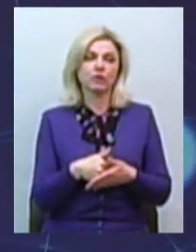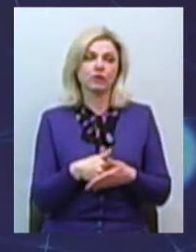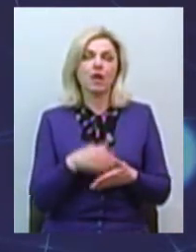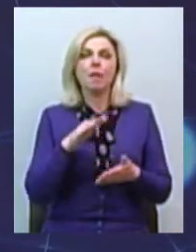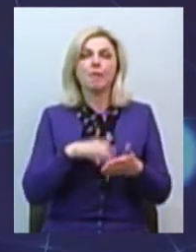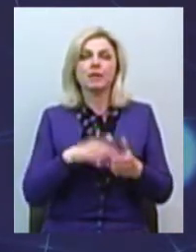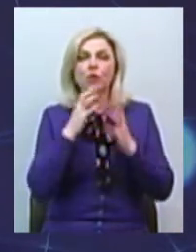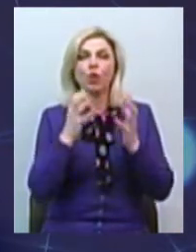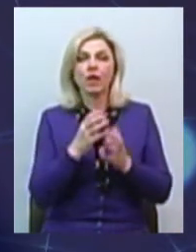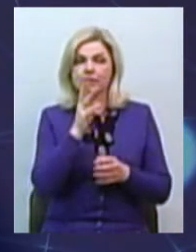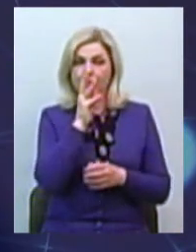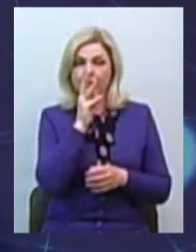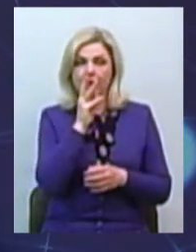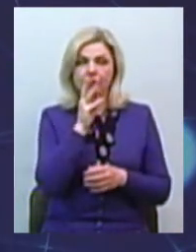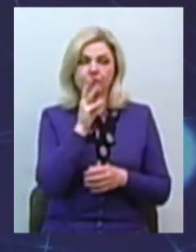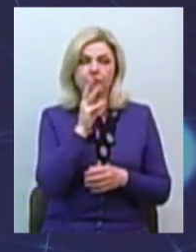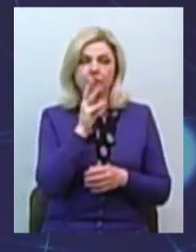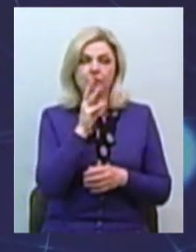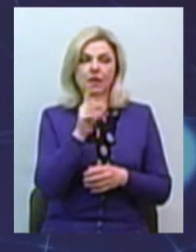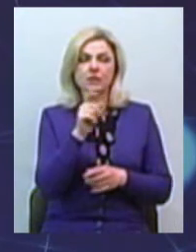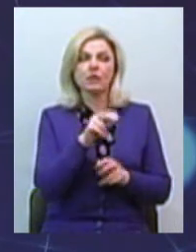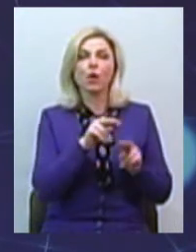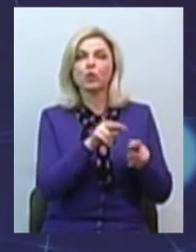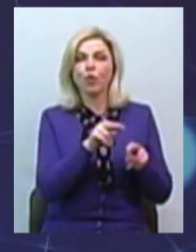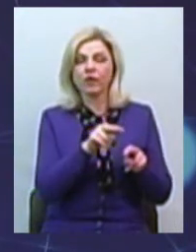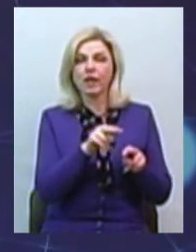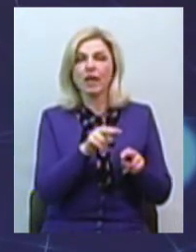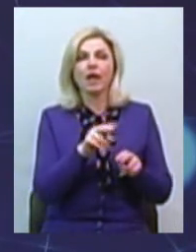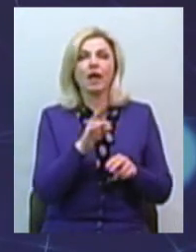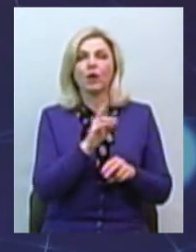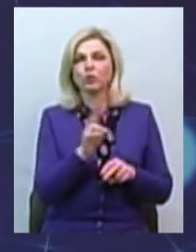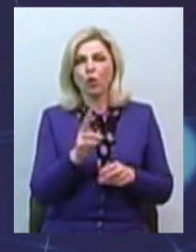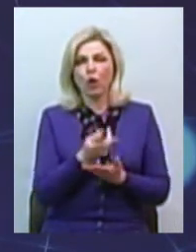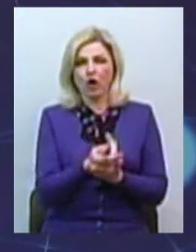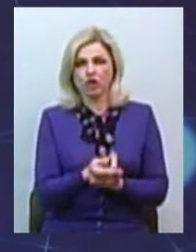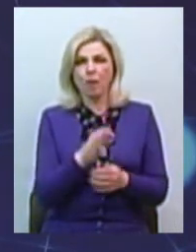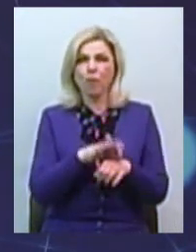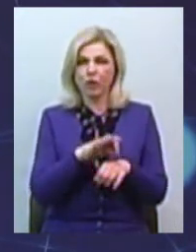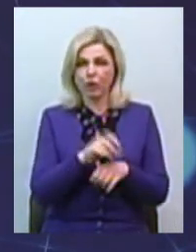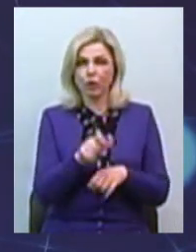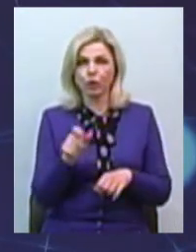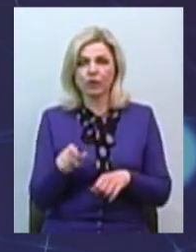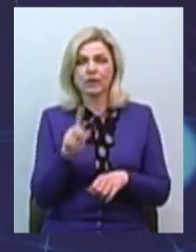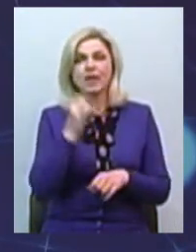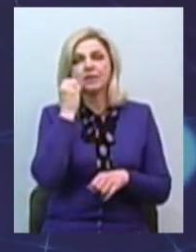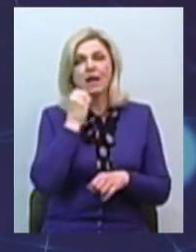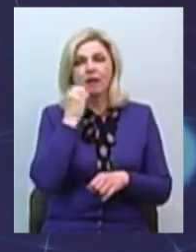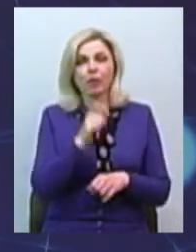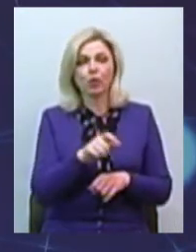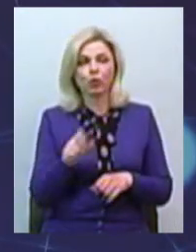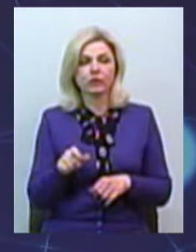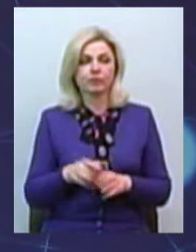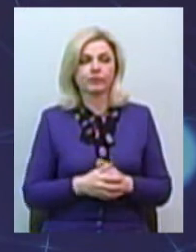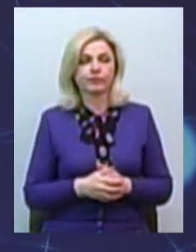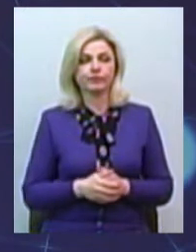збереження заробітної плати для догляду за непрацездатними особами, за догляду за старенькими особами. Тобто,